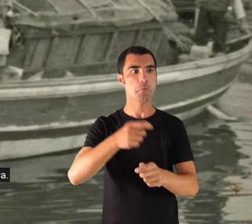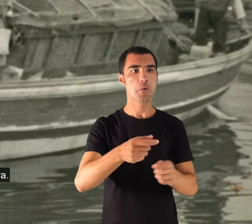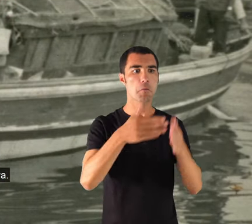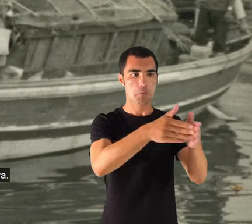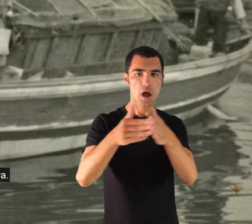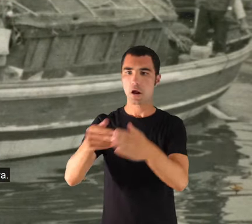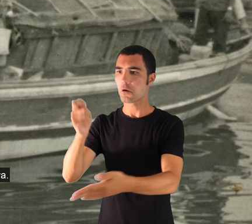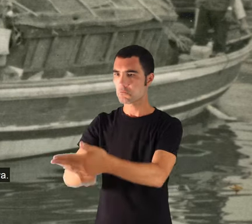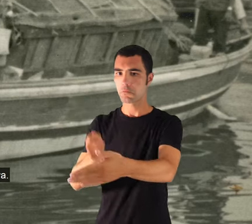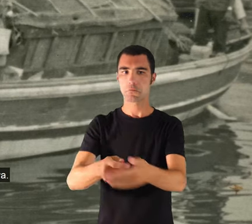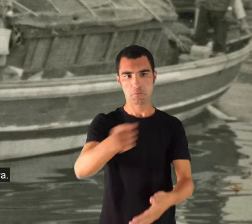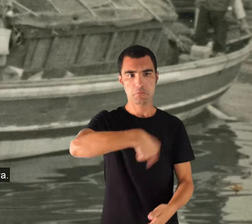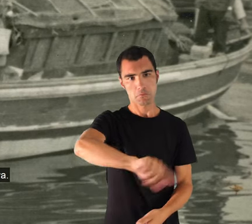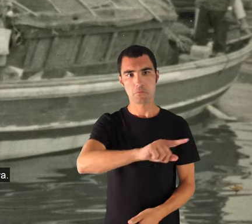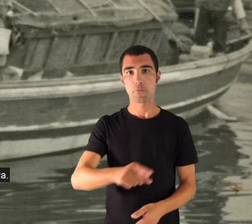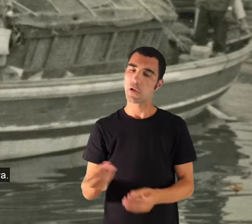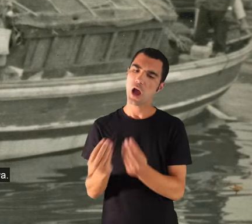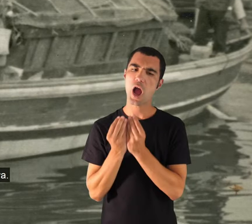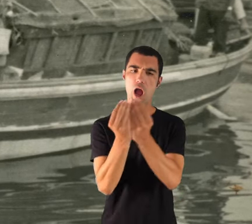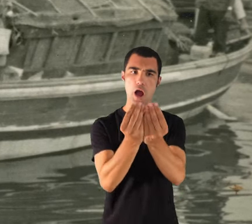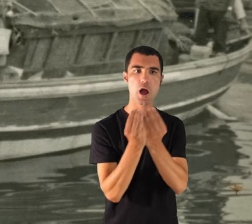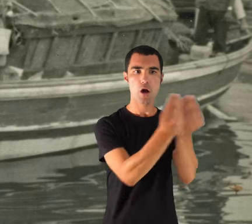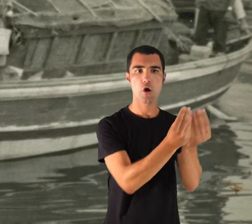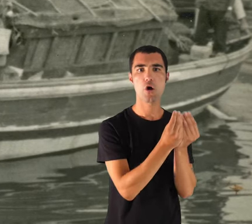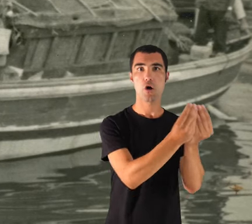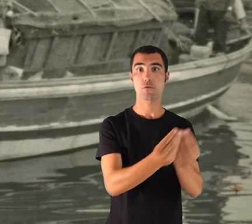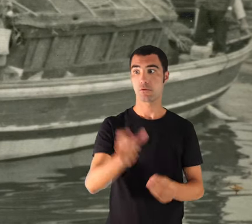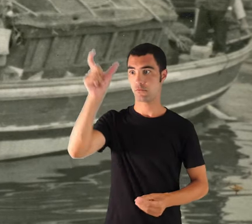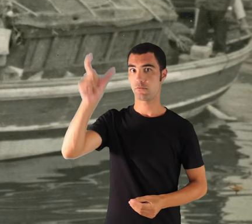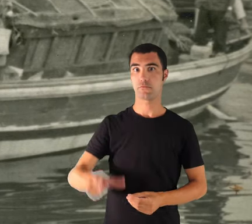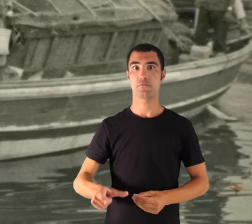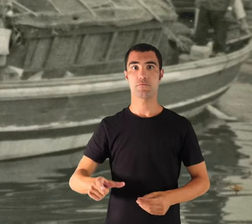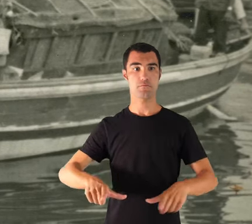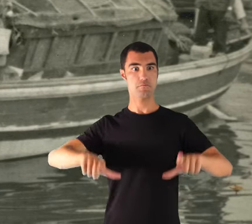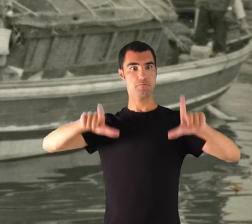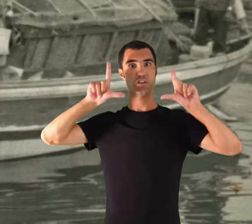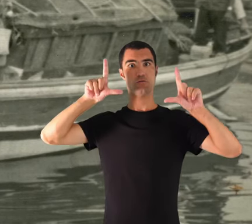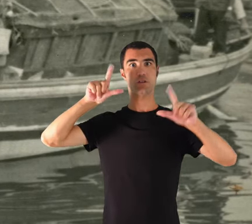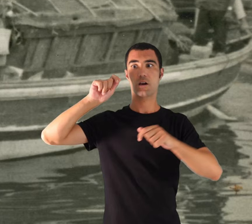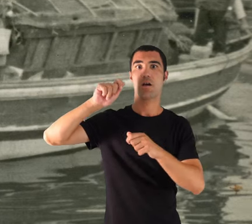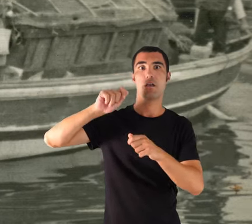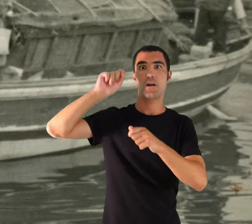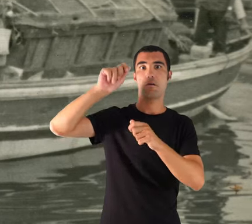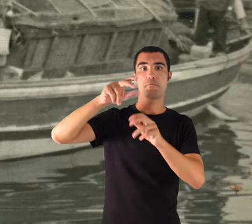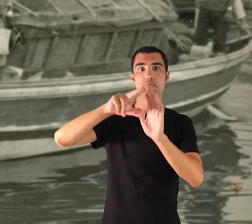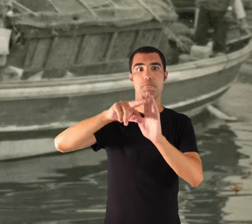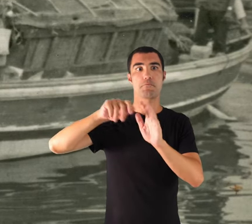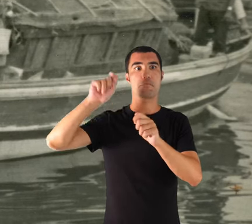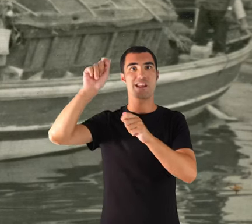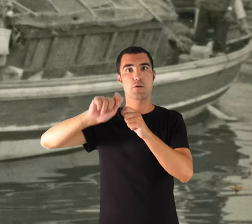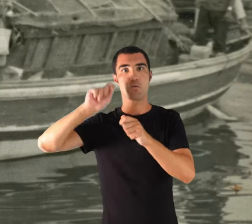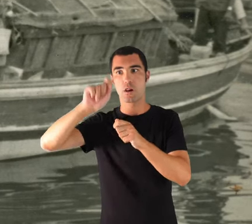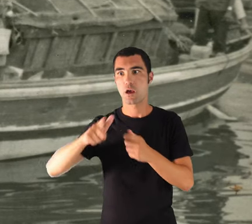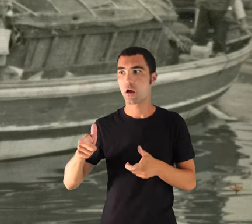Maxi Miranxell que era el protagonista de l'Estejada i pues aquell va de capitán o tu, amb la mà a les dues m'has d'esperar